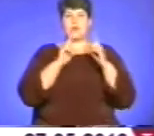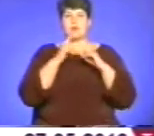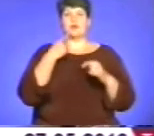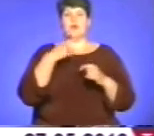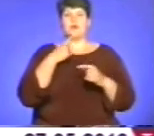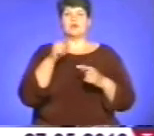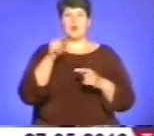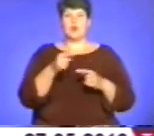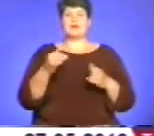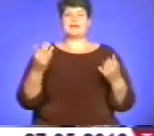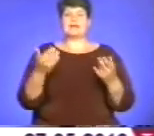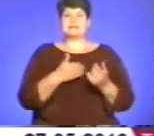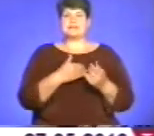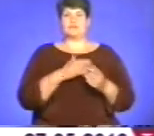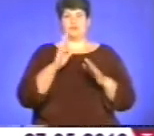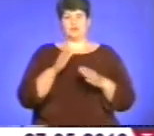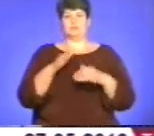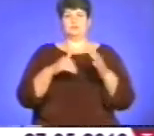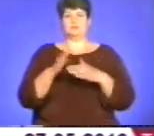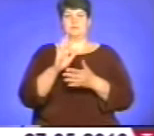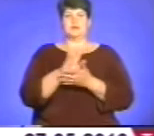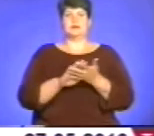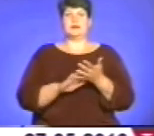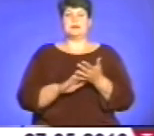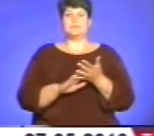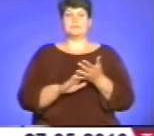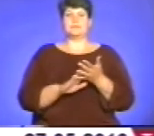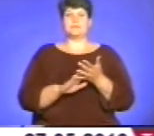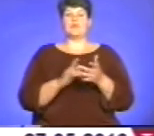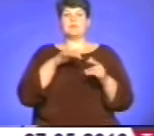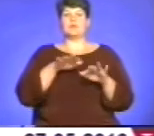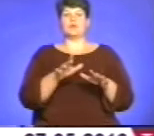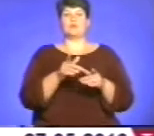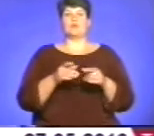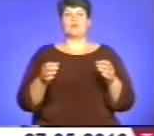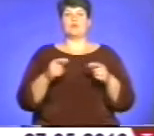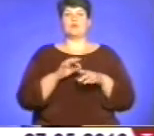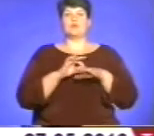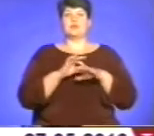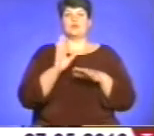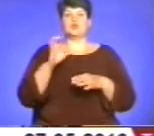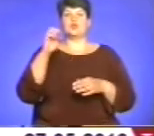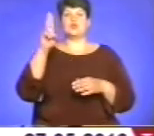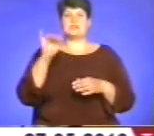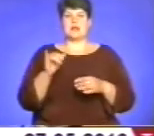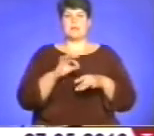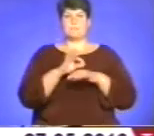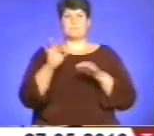ініціативу практикуватимуть і надалі. По мірі проведення різних заходів, завжди буде використовуватися пані соціальні проєкти.